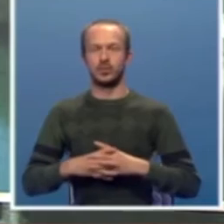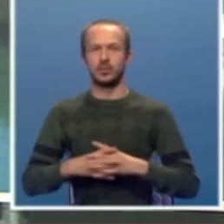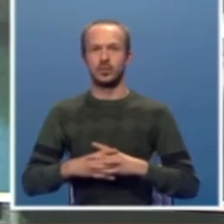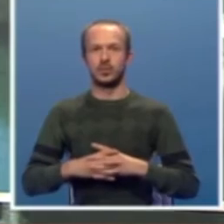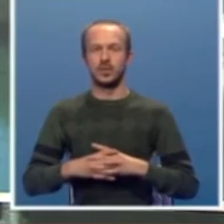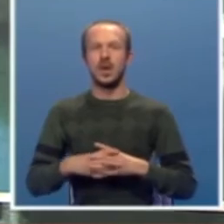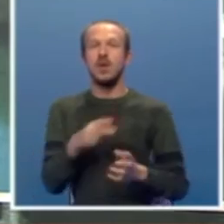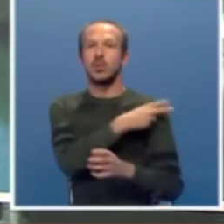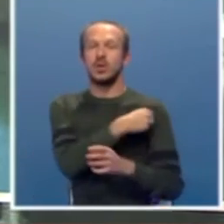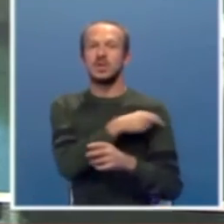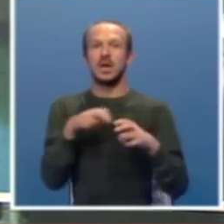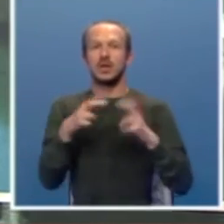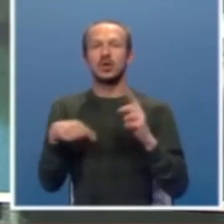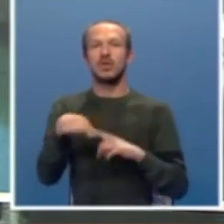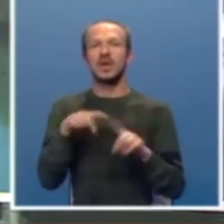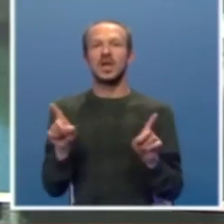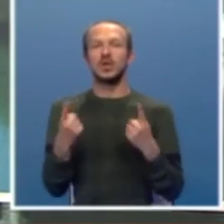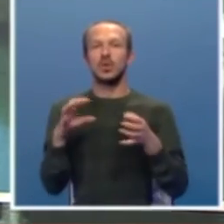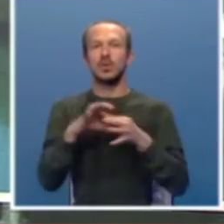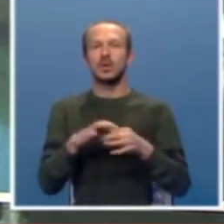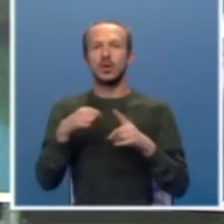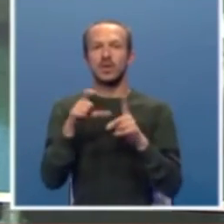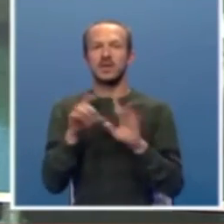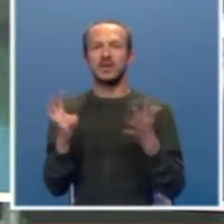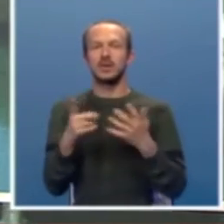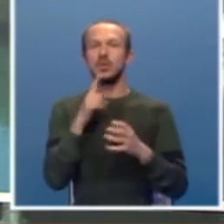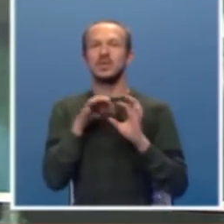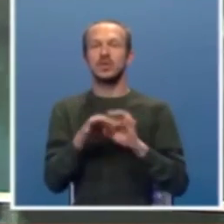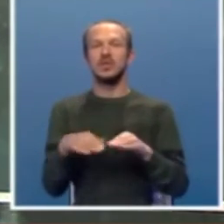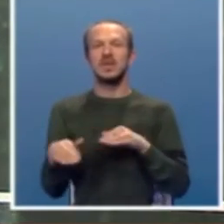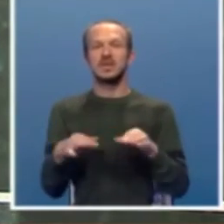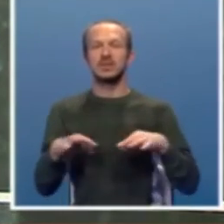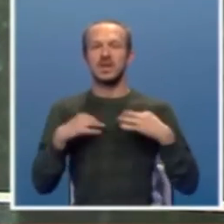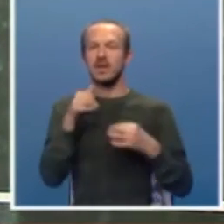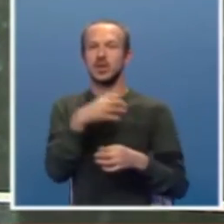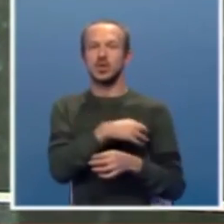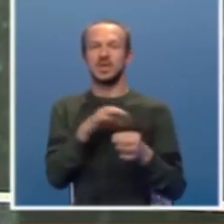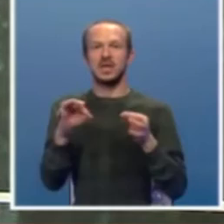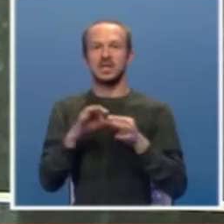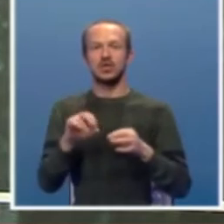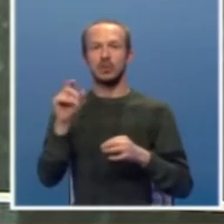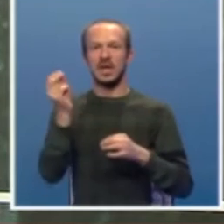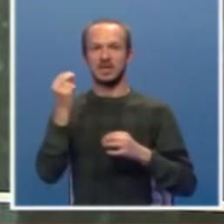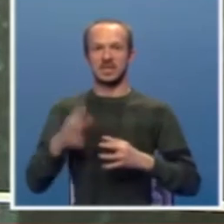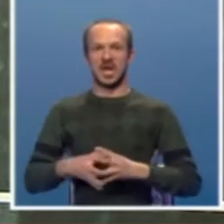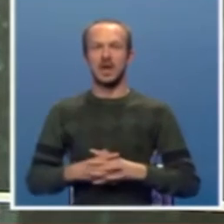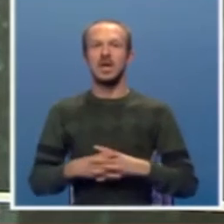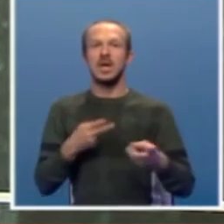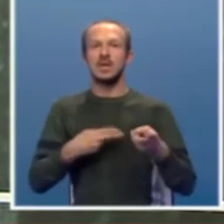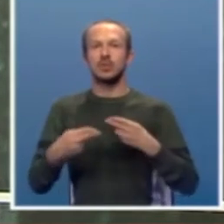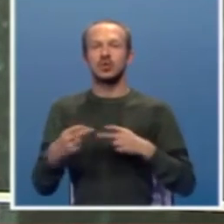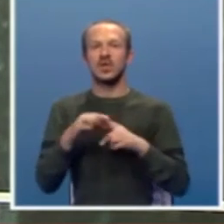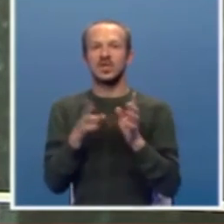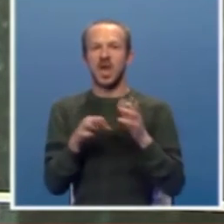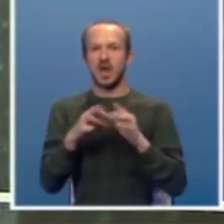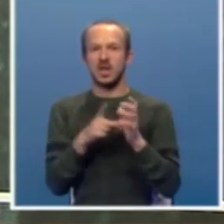Bolnici Gradiška u okviru hitnog projekta COVID-19 koji sprovodi Ministarstvo zdravlja i socijalne zaštite Republike Srpske isporučen